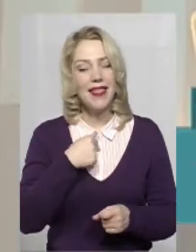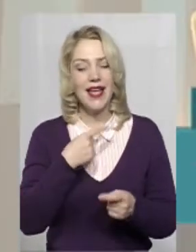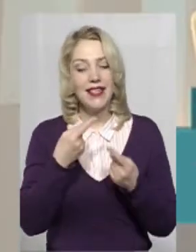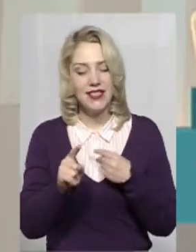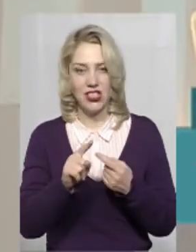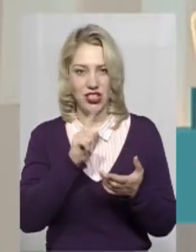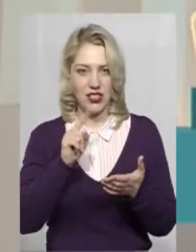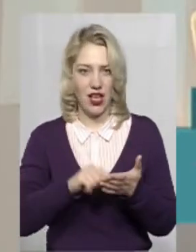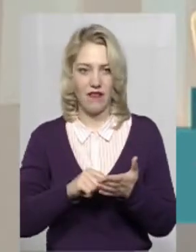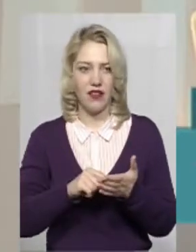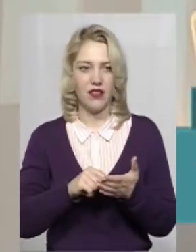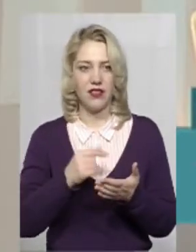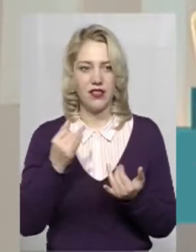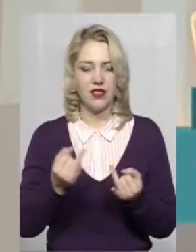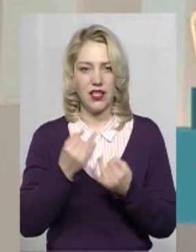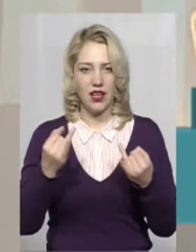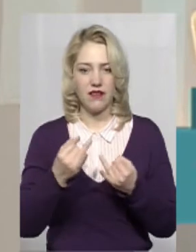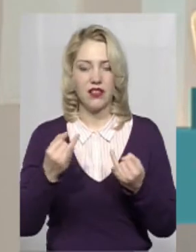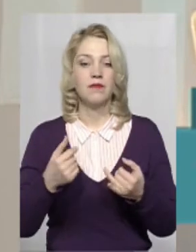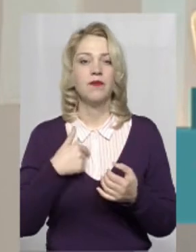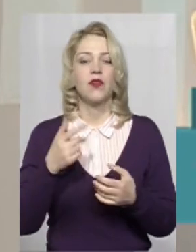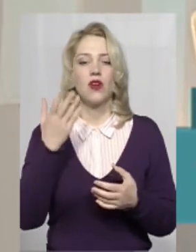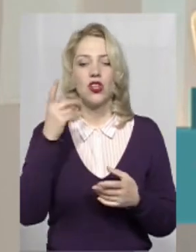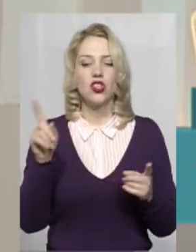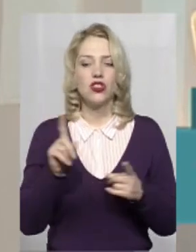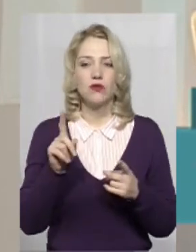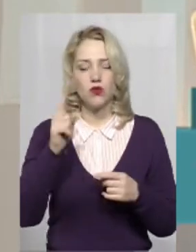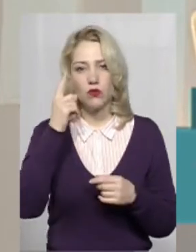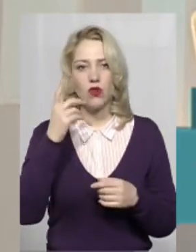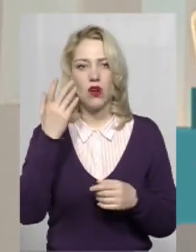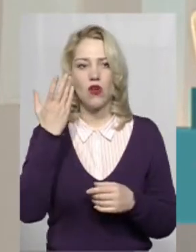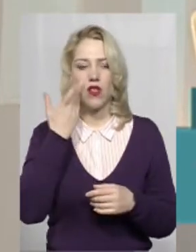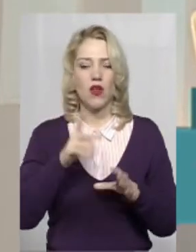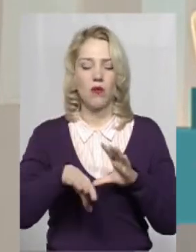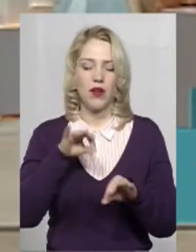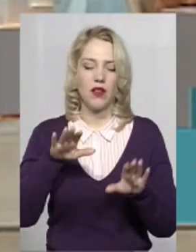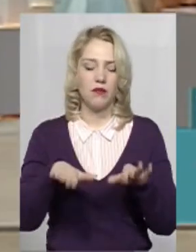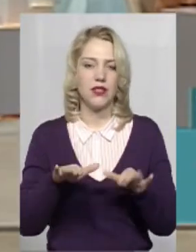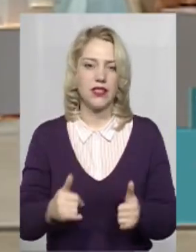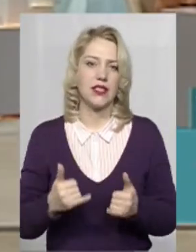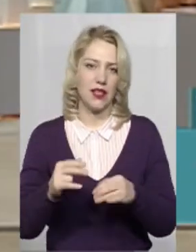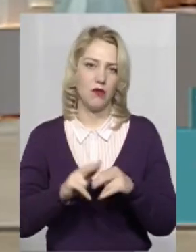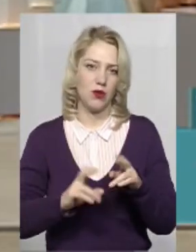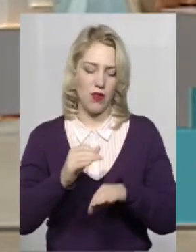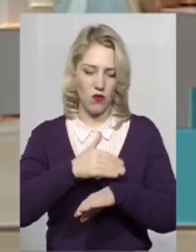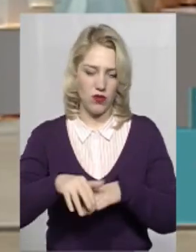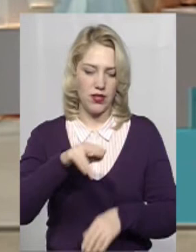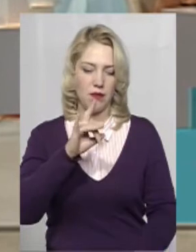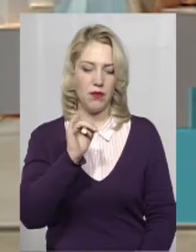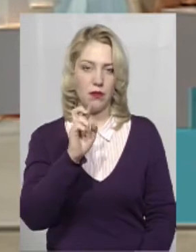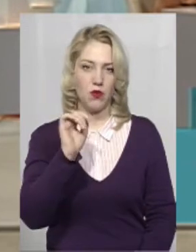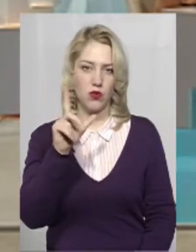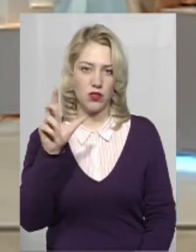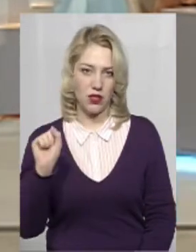цікаво інше. Чим керувалось, коли вибирали місце для будівництва, саме на вулиці Прибузькій?